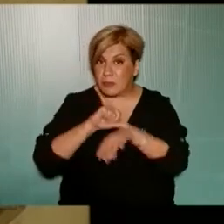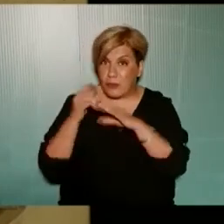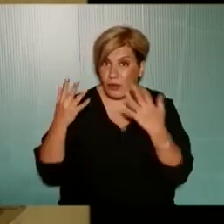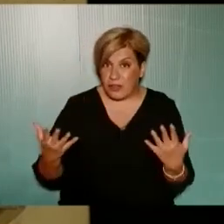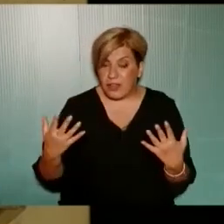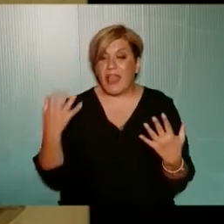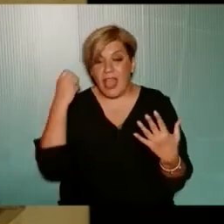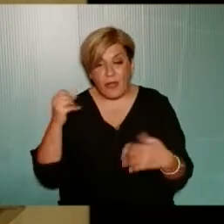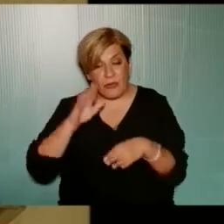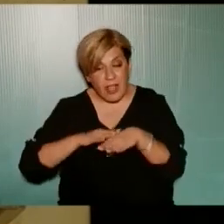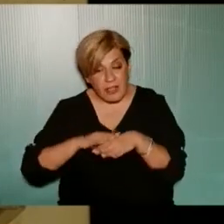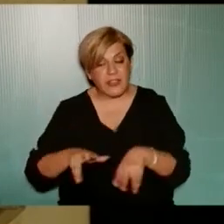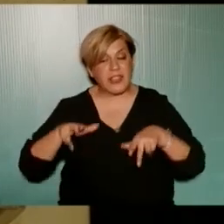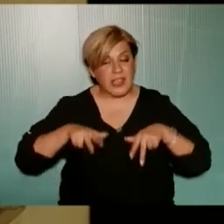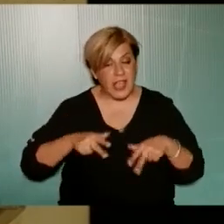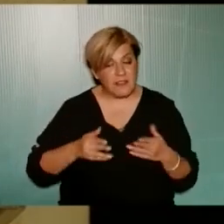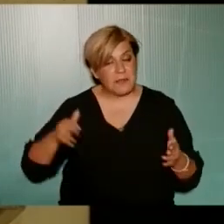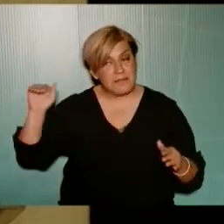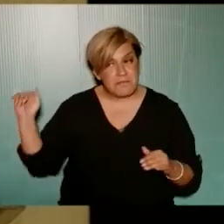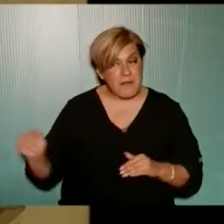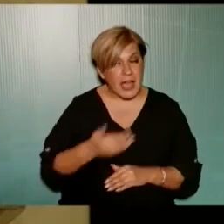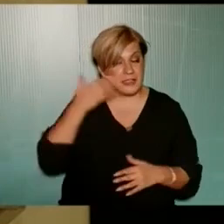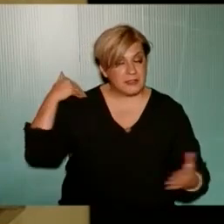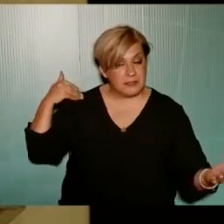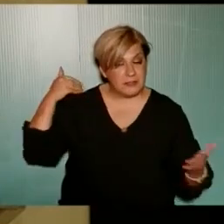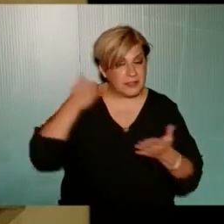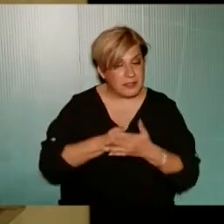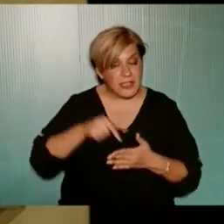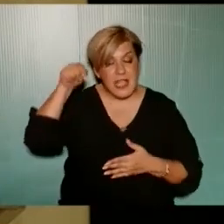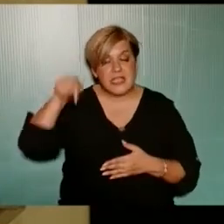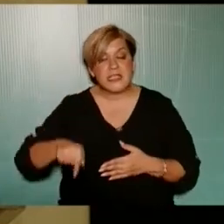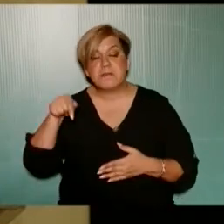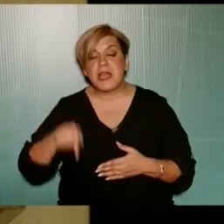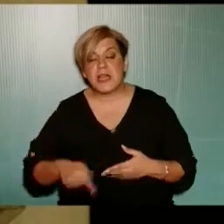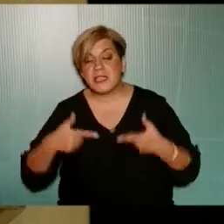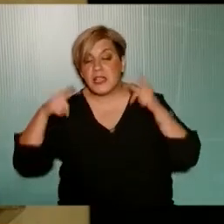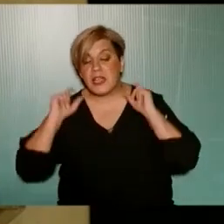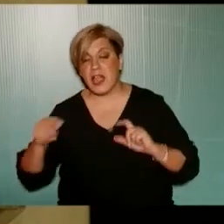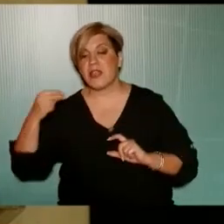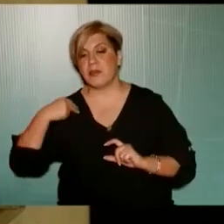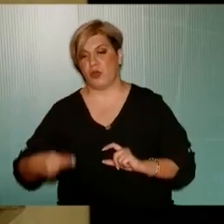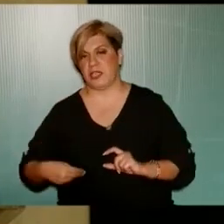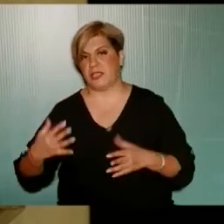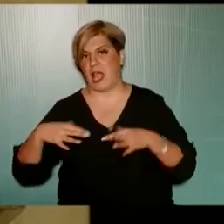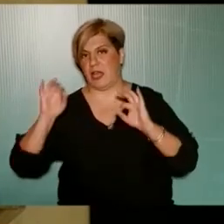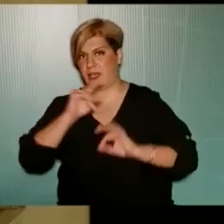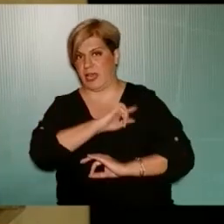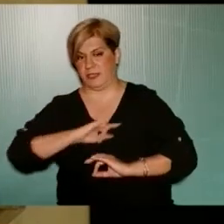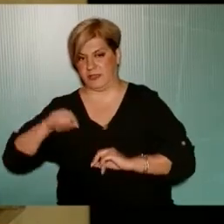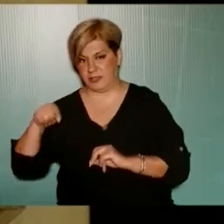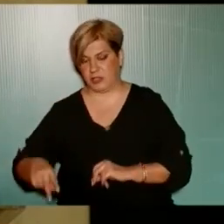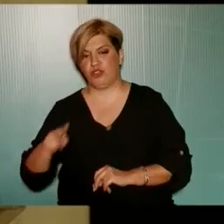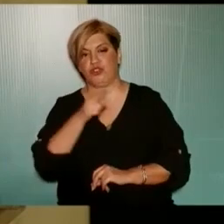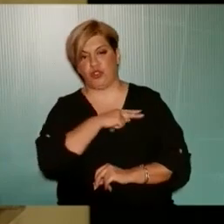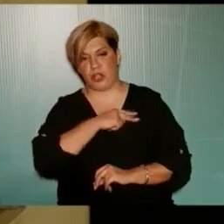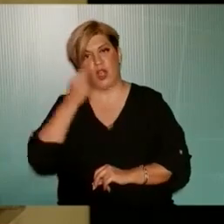έχουν τις ευθύνες της και οι κυβερνήσεις που πέρασαν όλες οι προηγούμενες και οι σημερινοί και οι δημοτικές αρχές. Γι' αυτό και